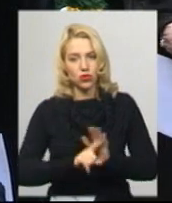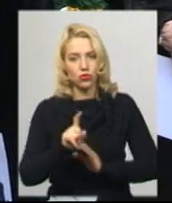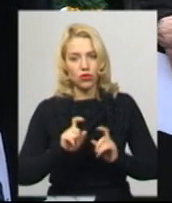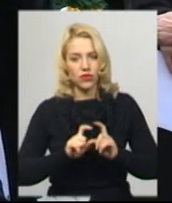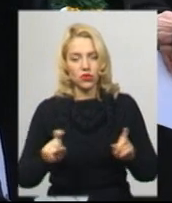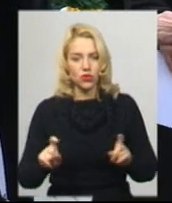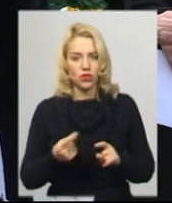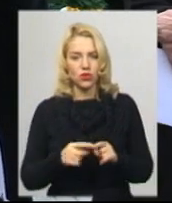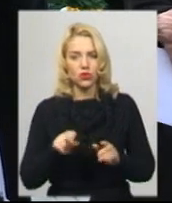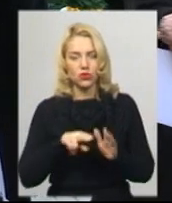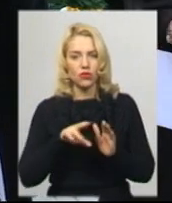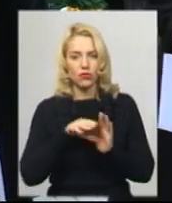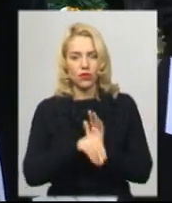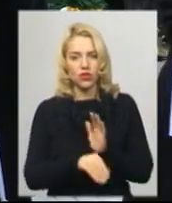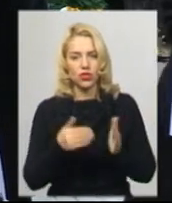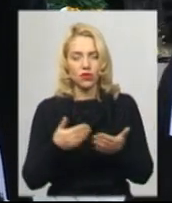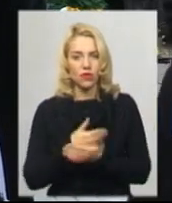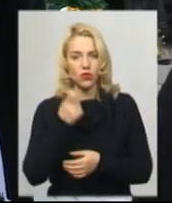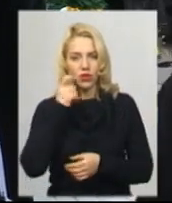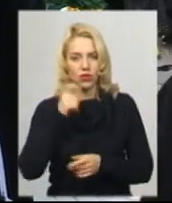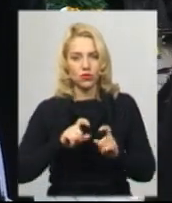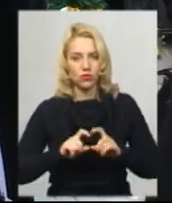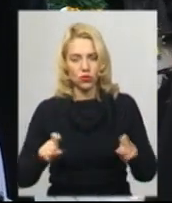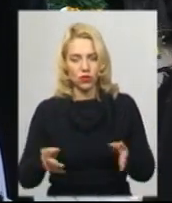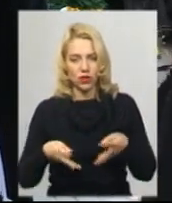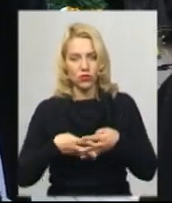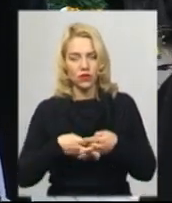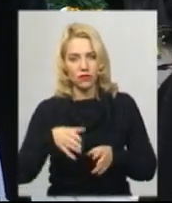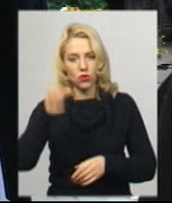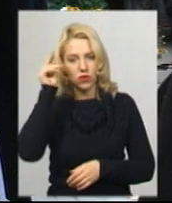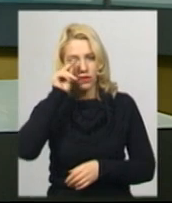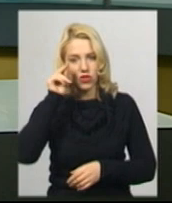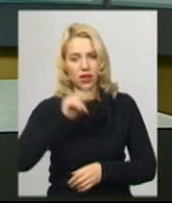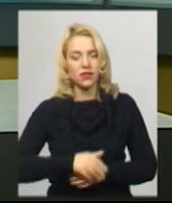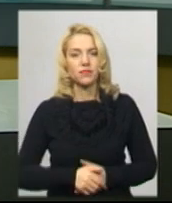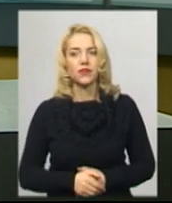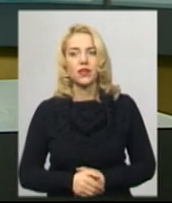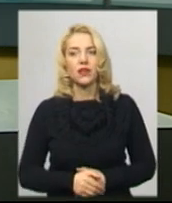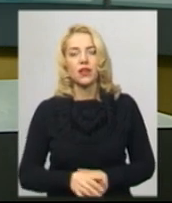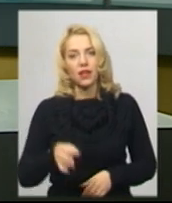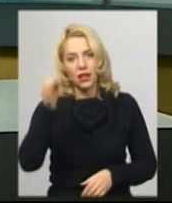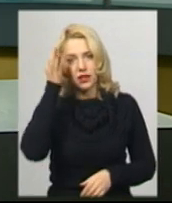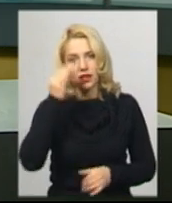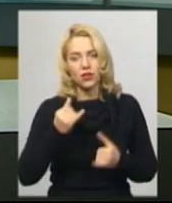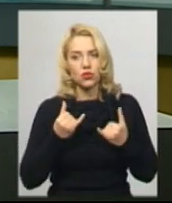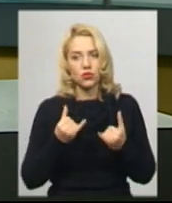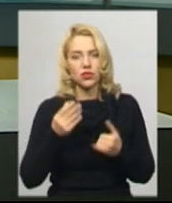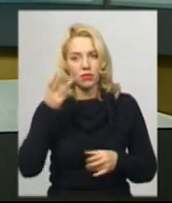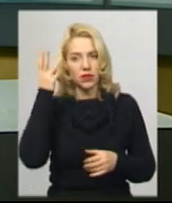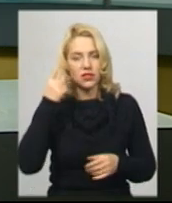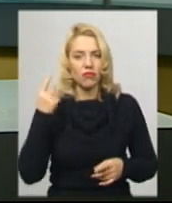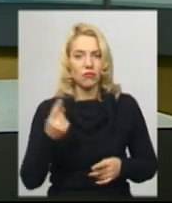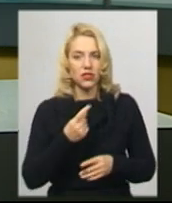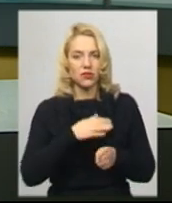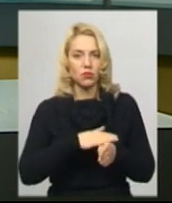щодо впровадження нової української школи, інклюзивного навчання. Нагадаю, сьогодні у Хмельницькому вперше